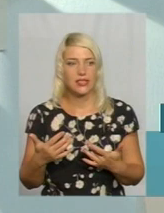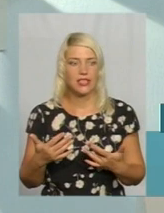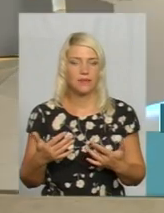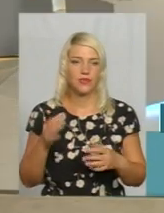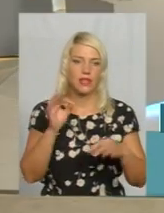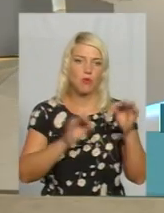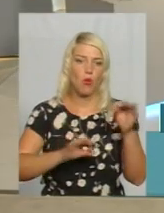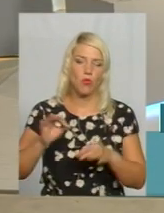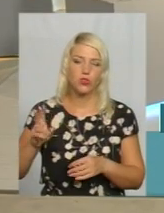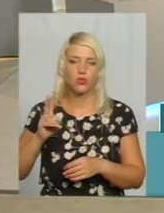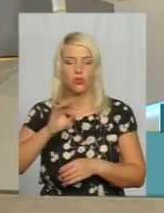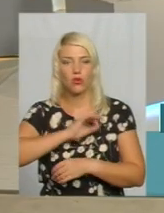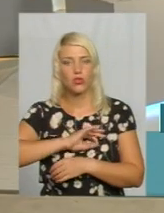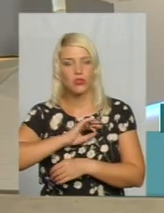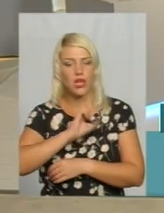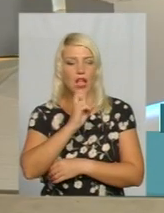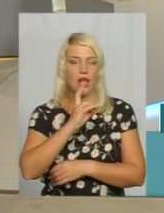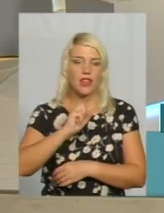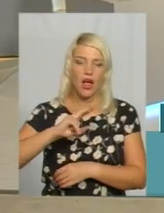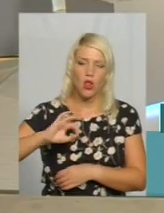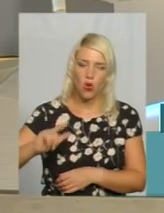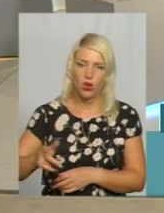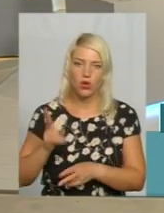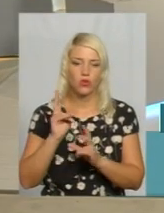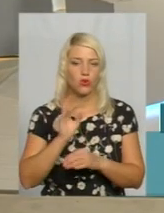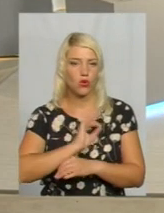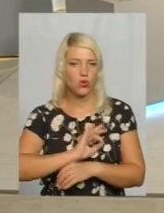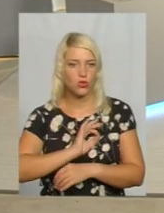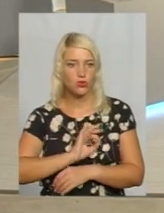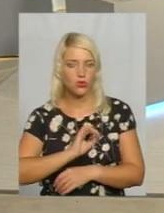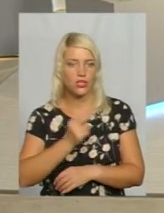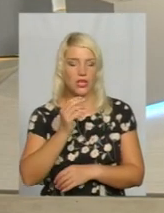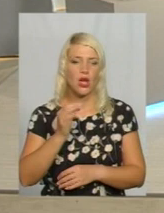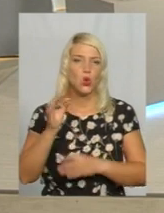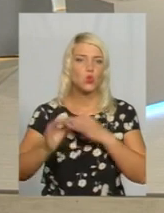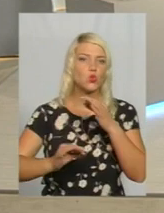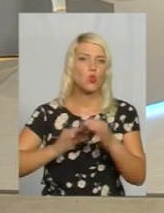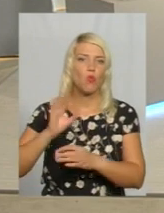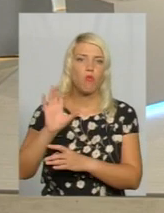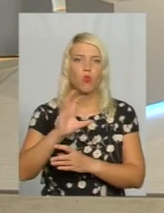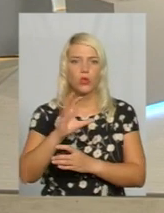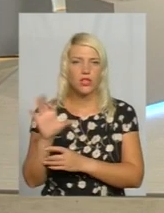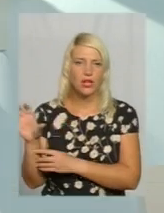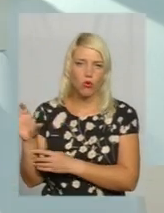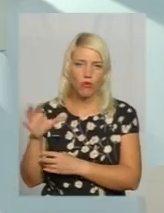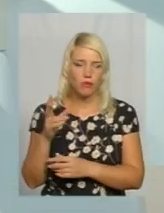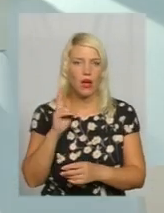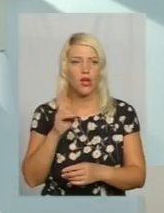хто користується аналоговим телебаченням, хто вже на цифрі, хто, можливо, на супутнику або вже користується кабельним телебаченням.